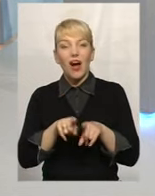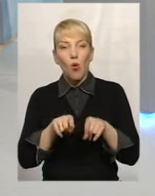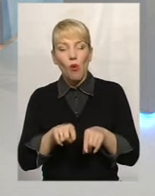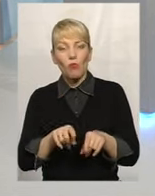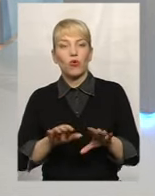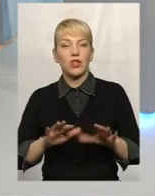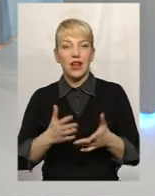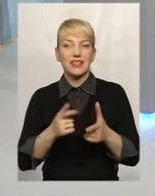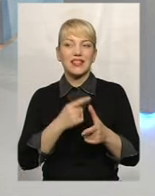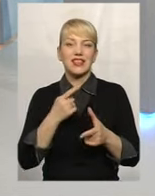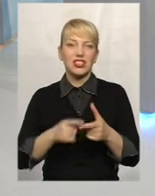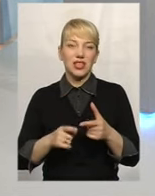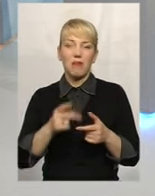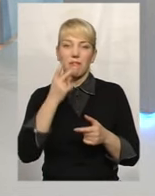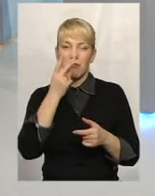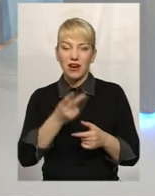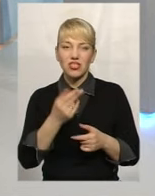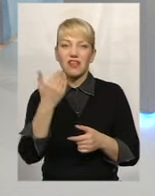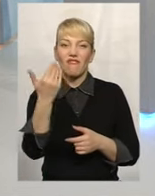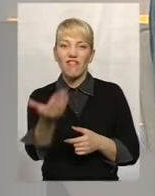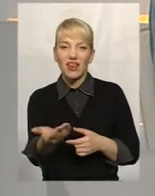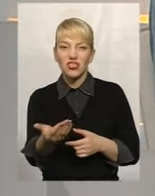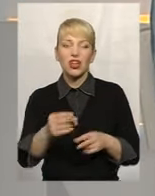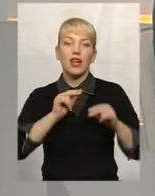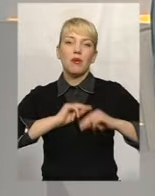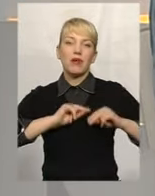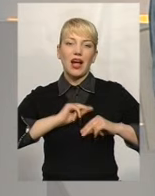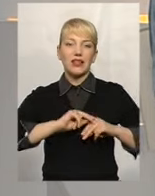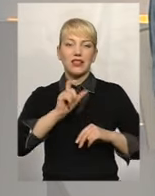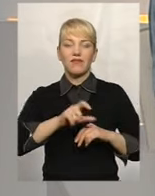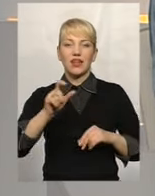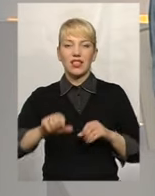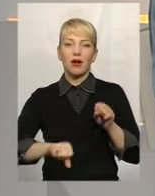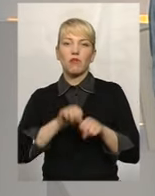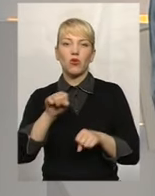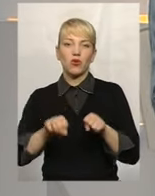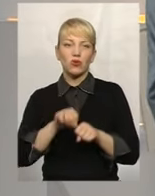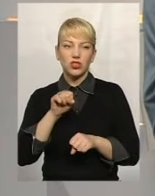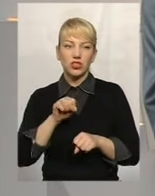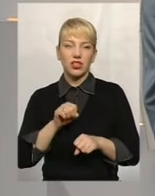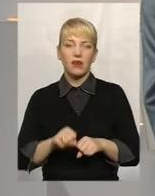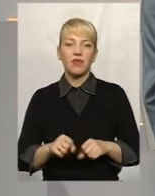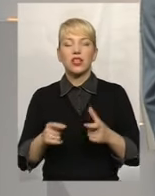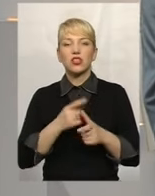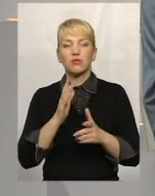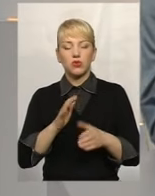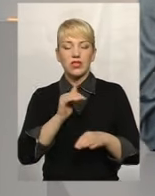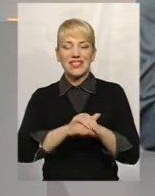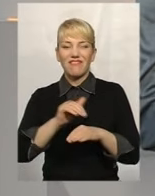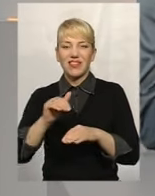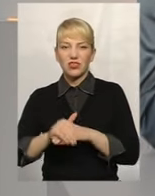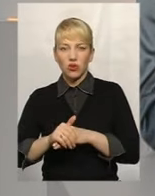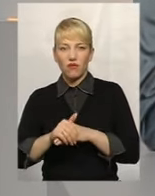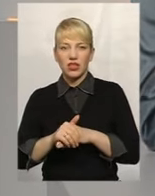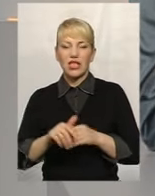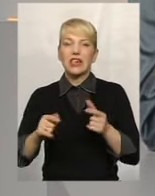чи бачать ваші працівники порушення, чи воно буде зафіксоване, а